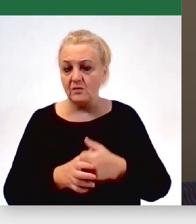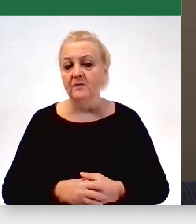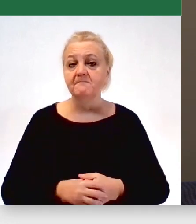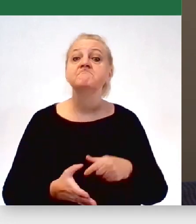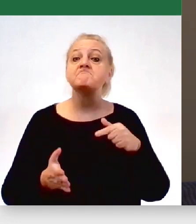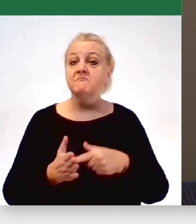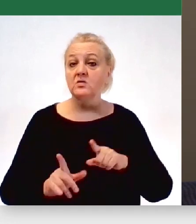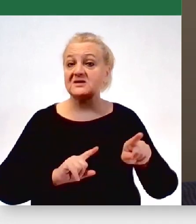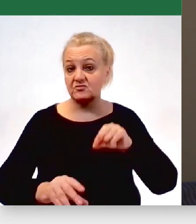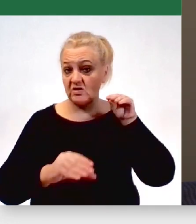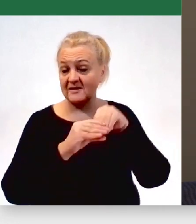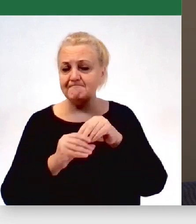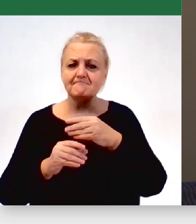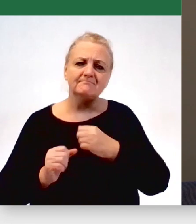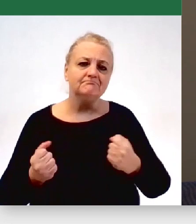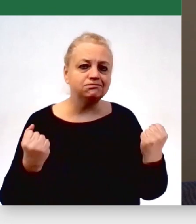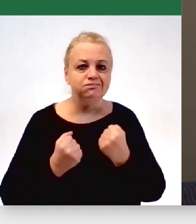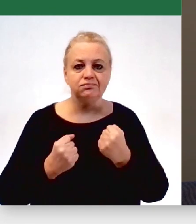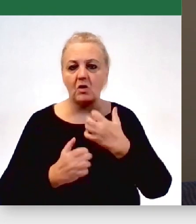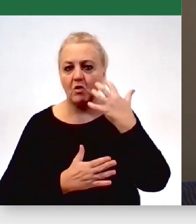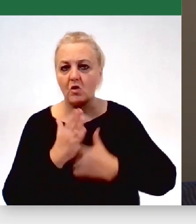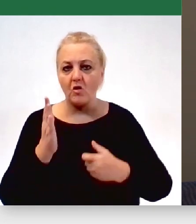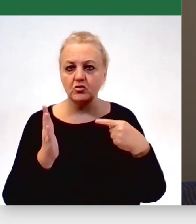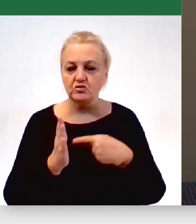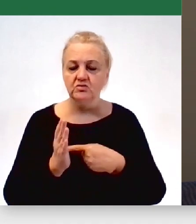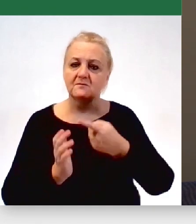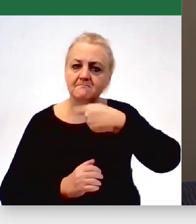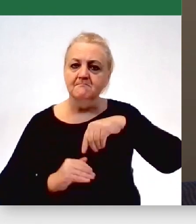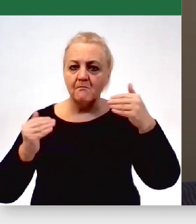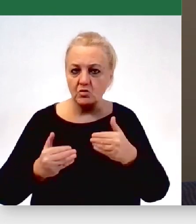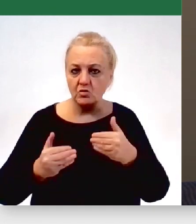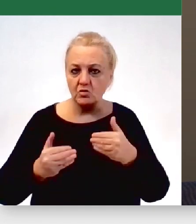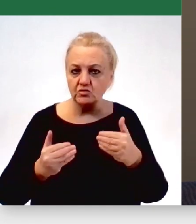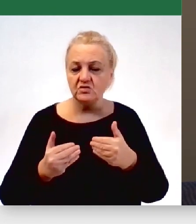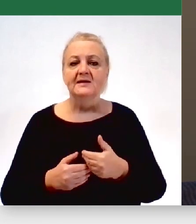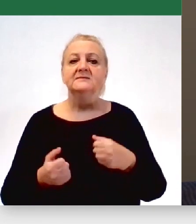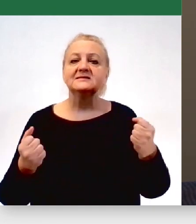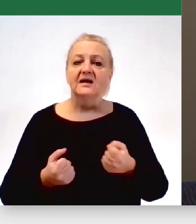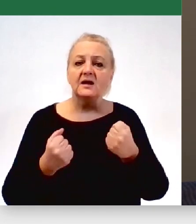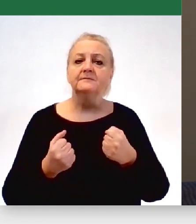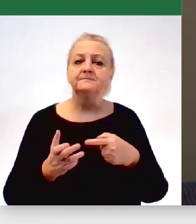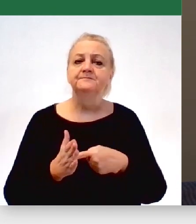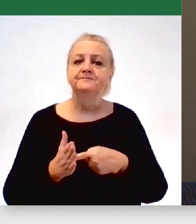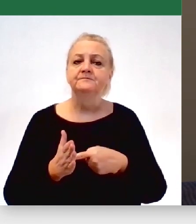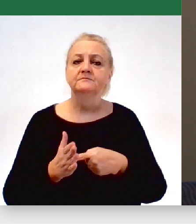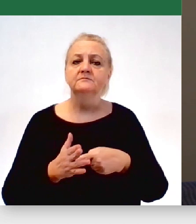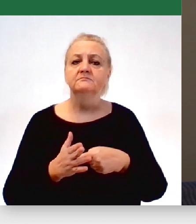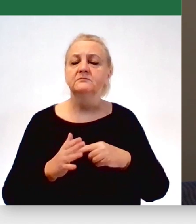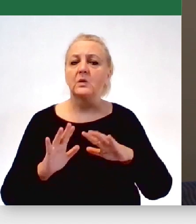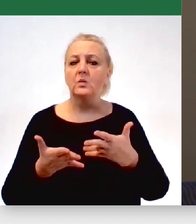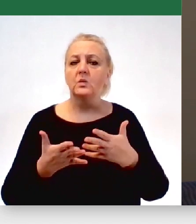Inwestujemy maksymalnie wykorzystując nasze zasoby, sięgając po fundusze